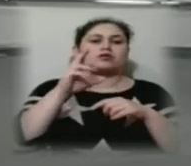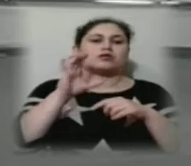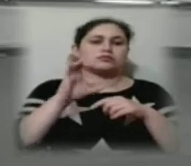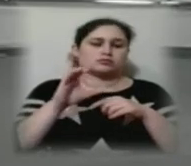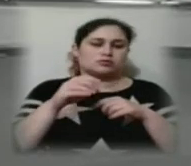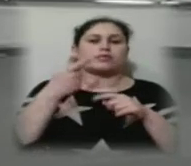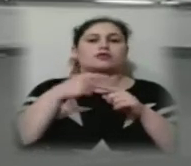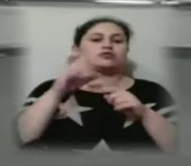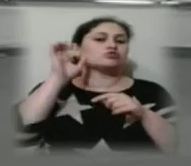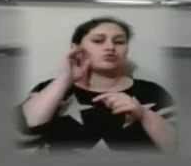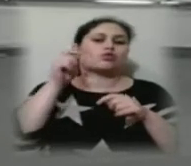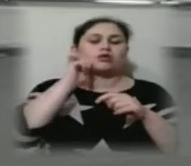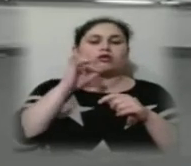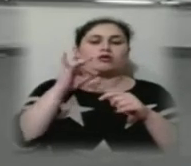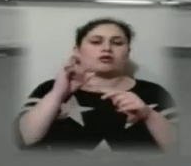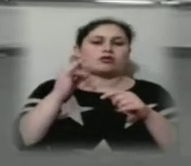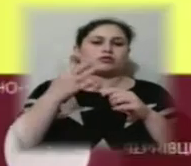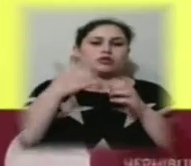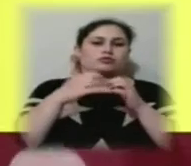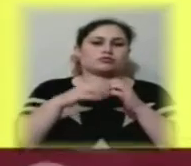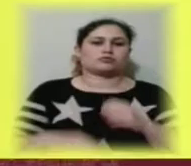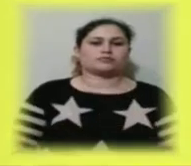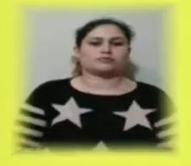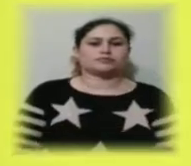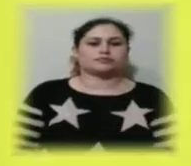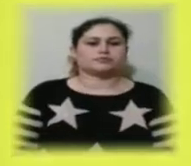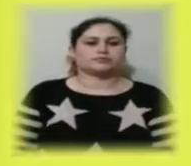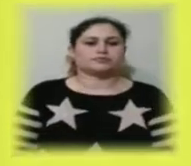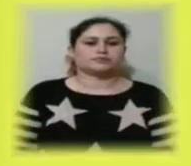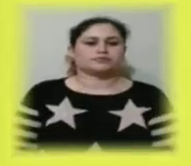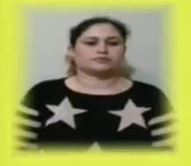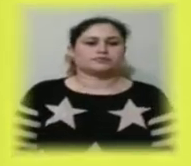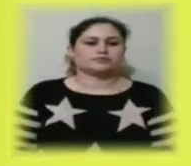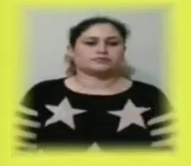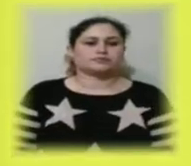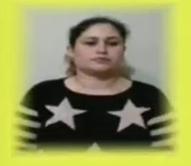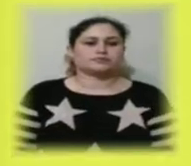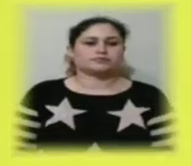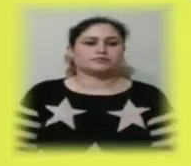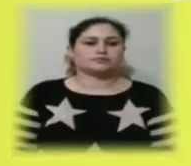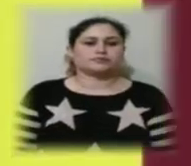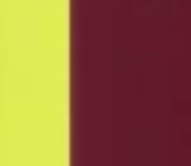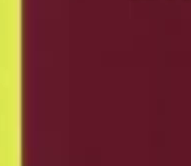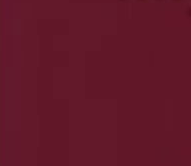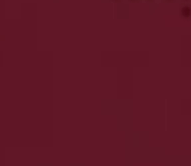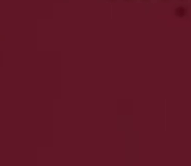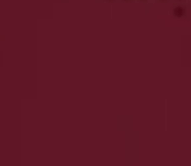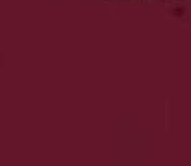Українське радіо «Херсон». Субтитрувальниця Оля